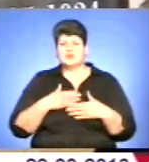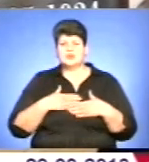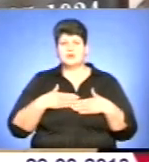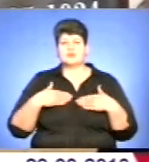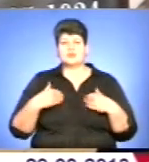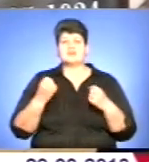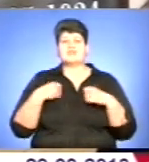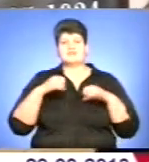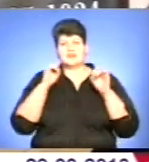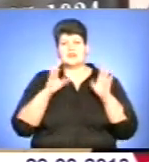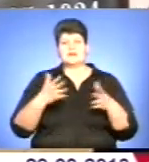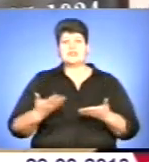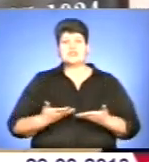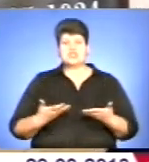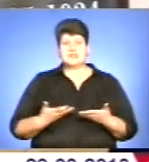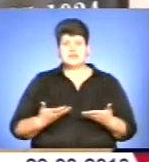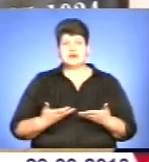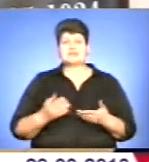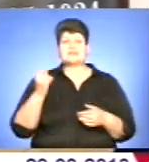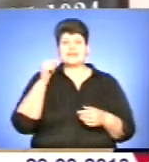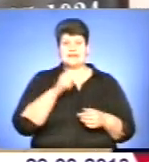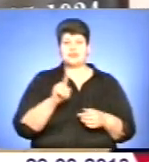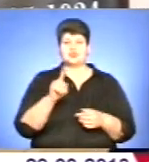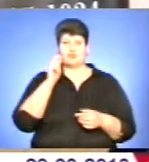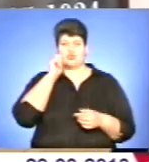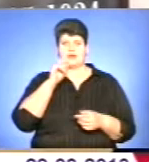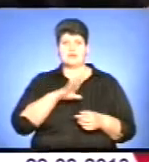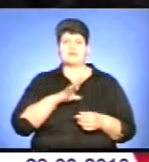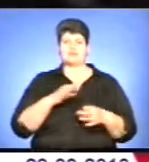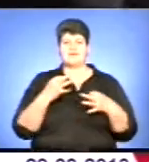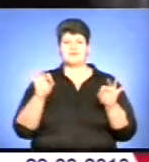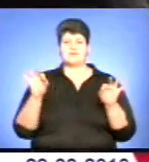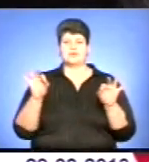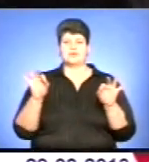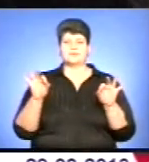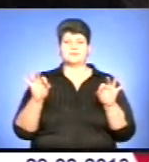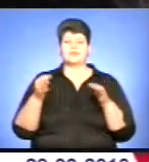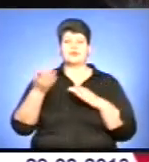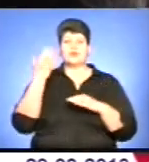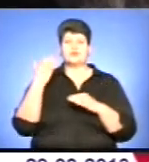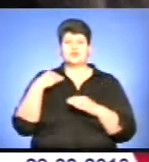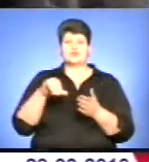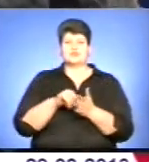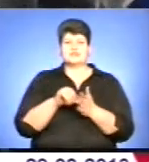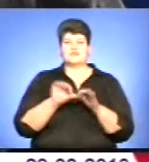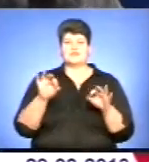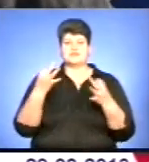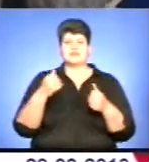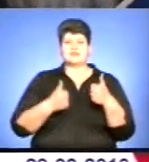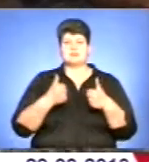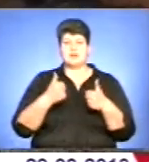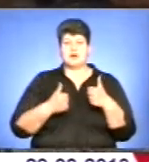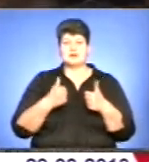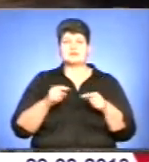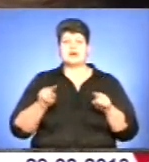Вони віддавали життя за те, щоб Україна була вільною. Колишню учасницю визвольних змагань Лідію Романчук